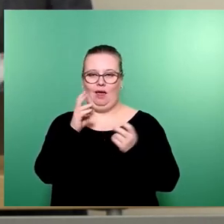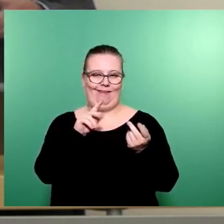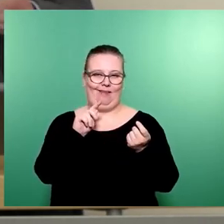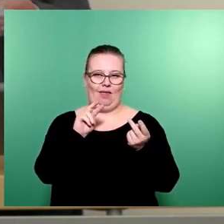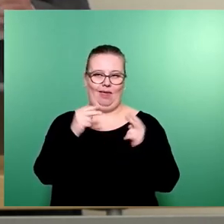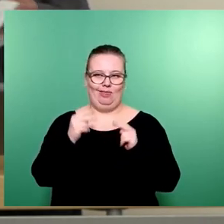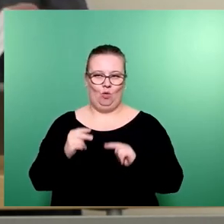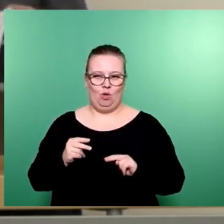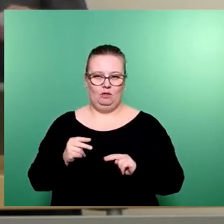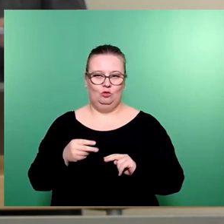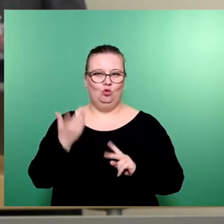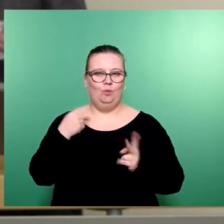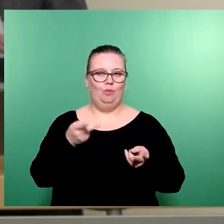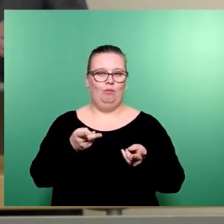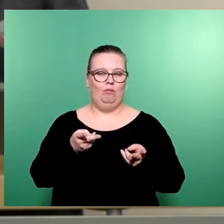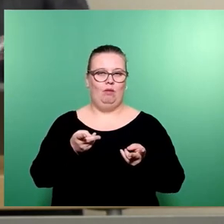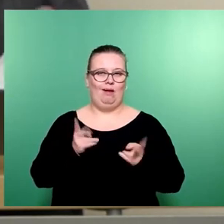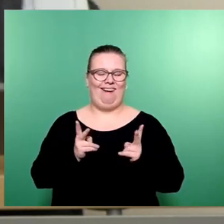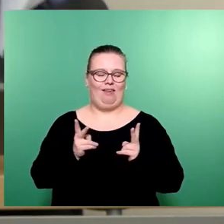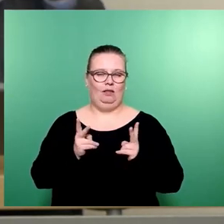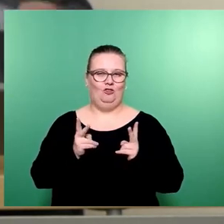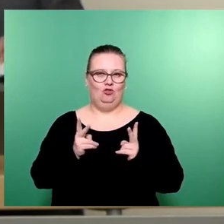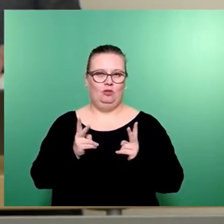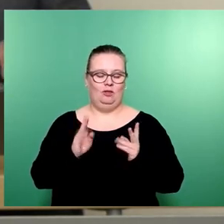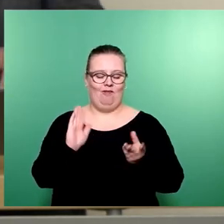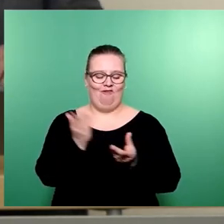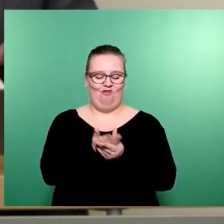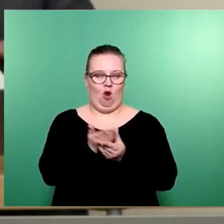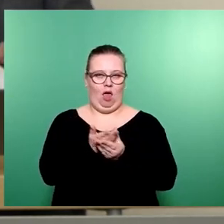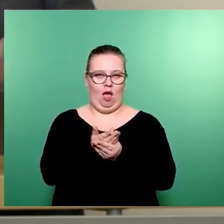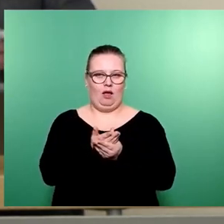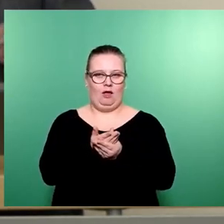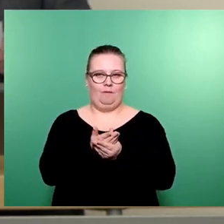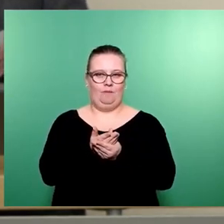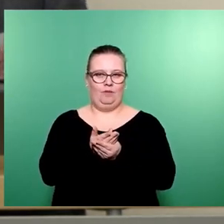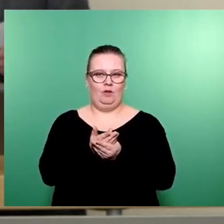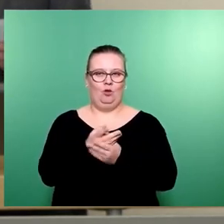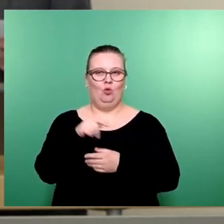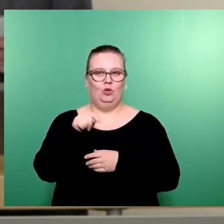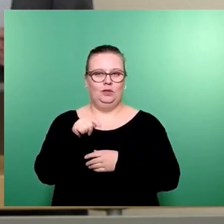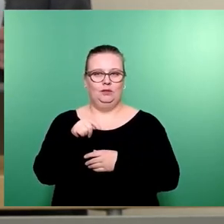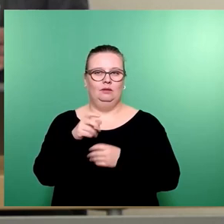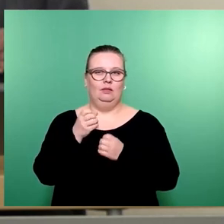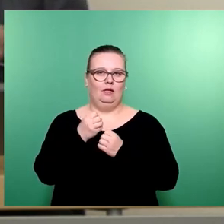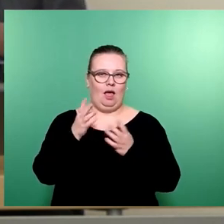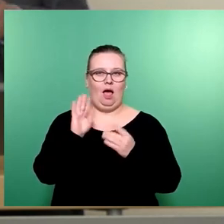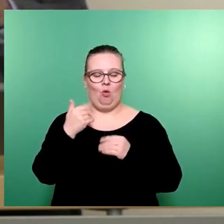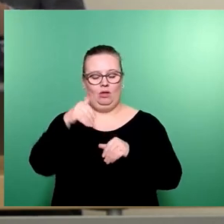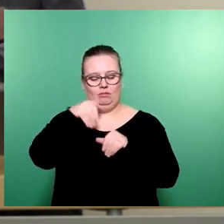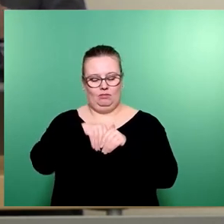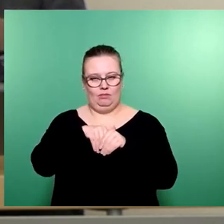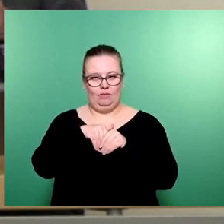eigentlichen Vorlage. Und mit diesem müssen natürlich auch drinnen stehen.